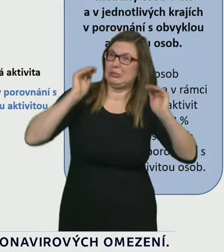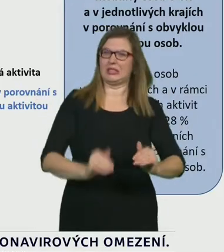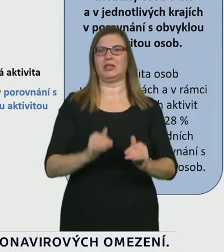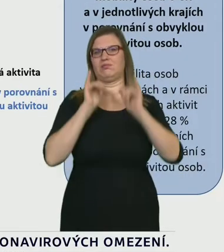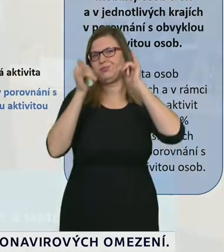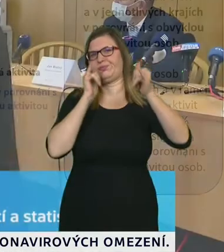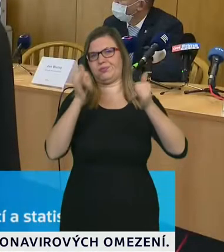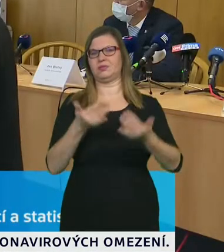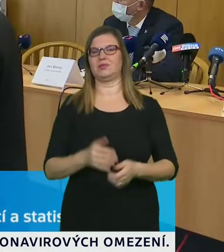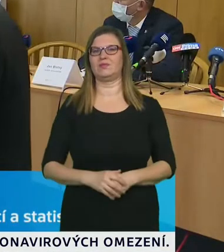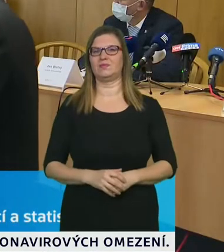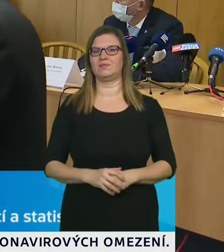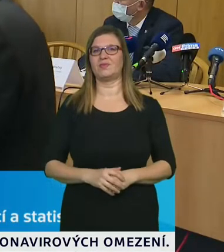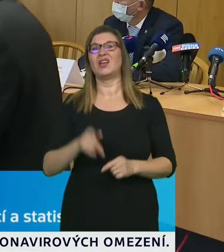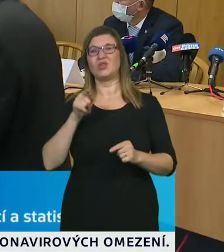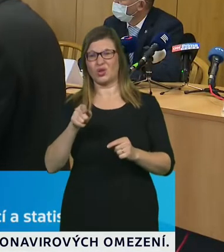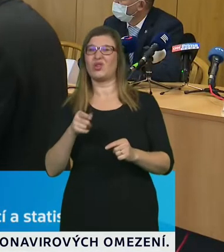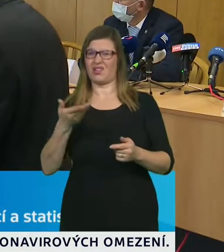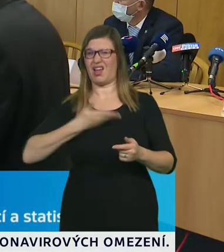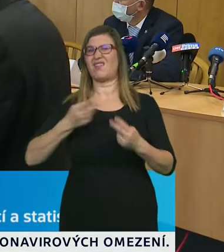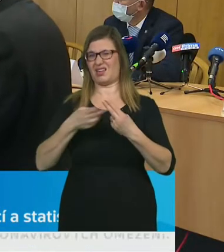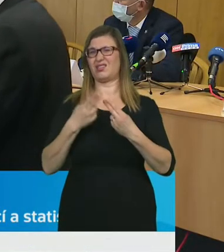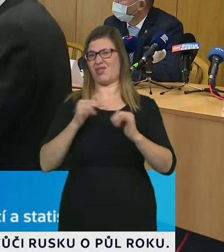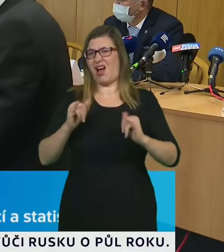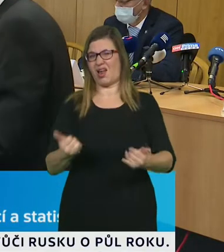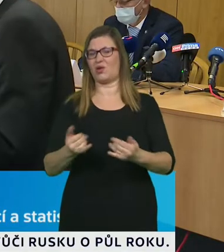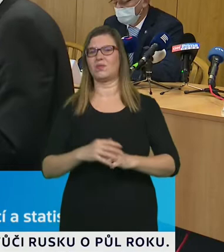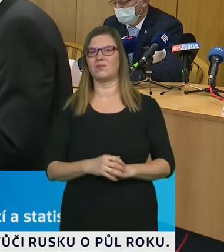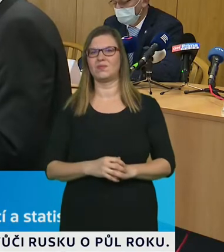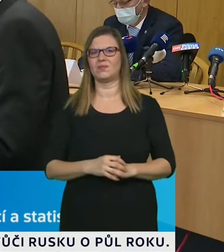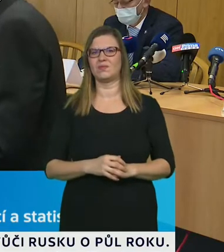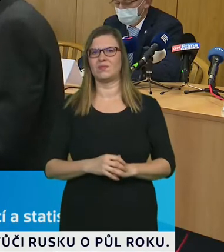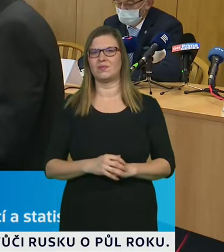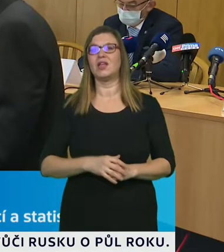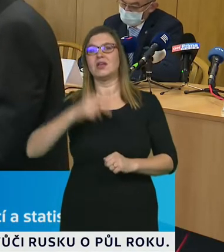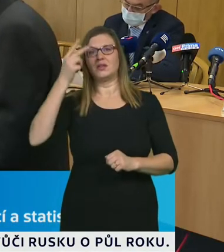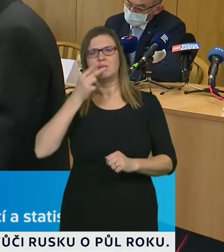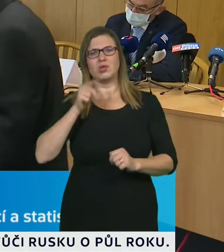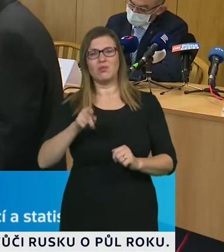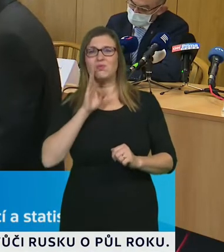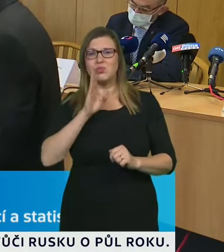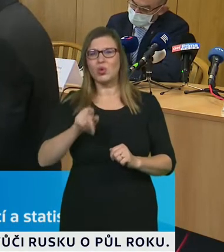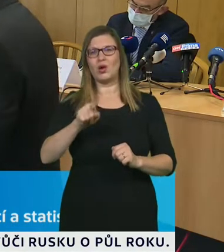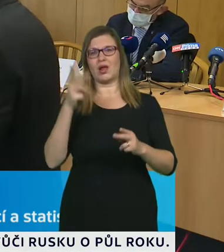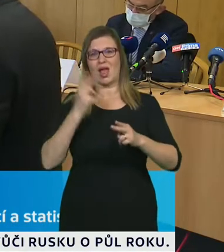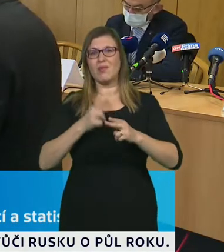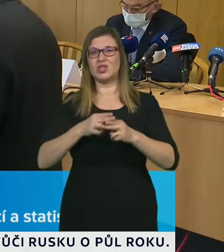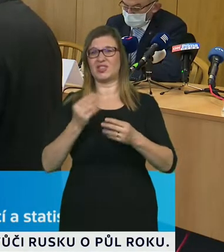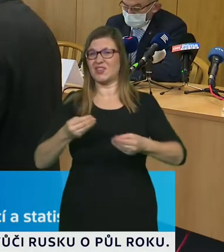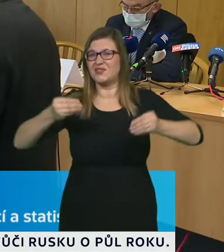Samozřejmě naprosto zásadní je, jak se bude vyvíjet nemocnost a ten skutečný zdravotní dopad této situace.